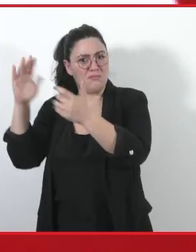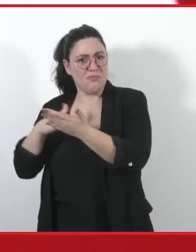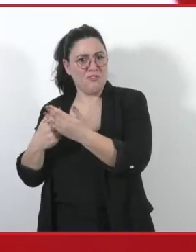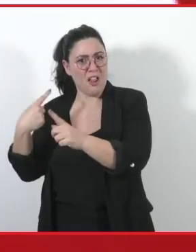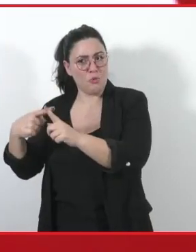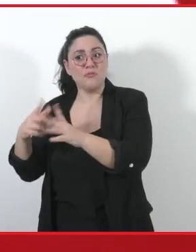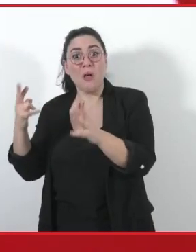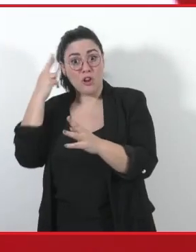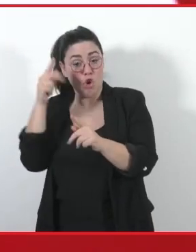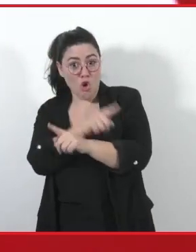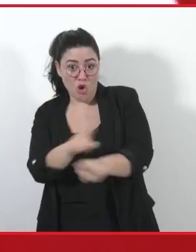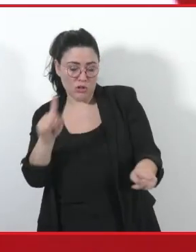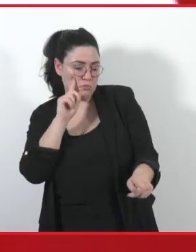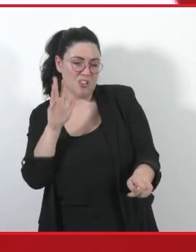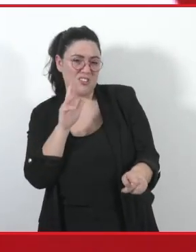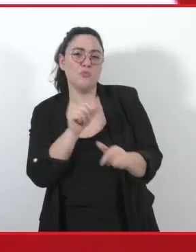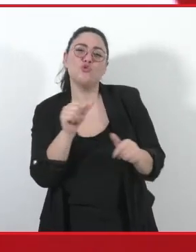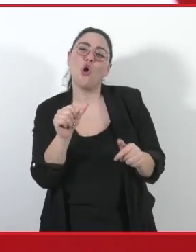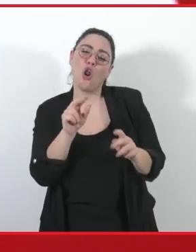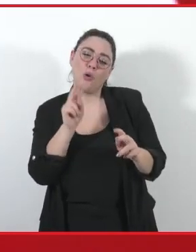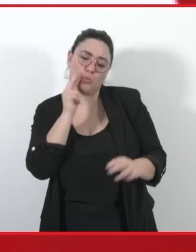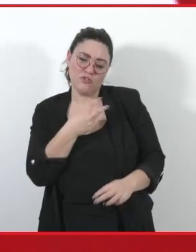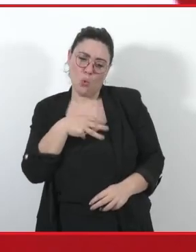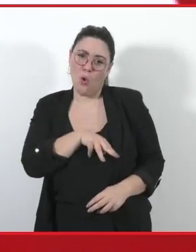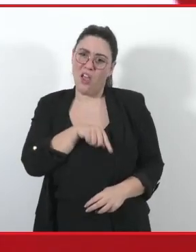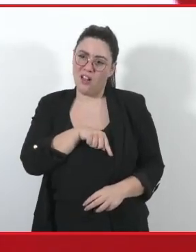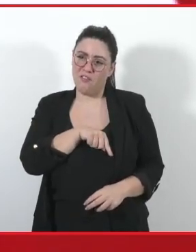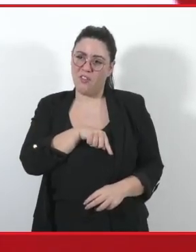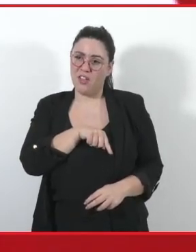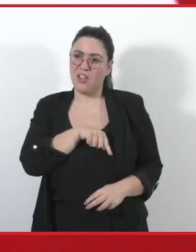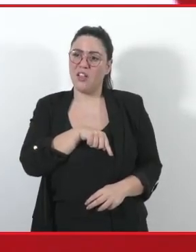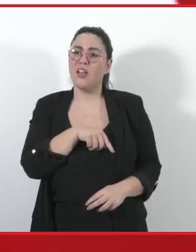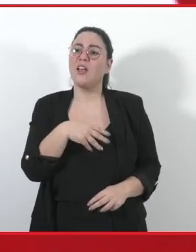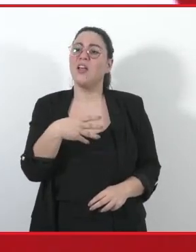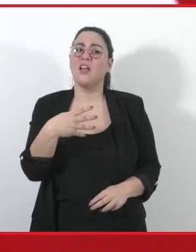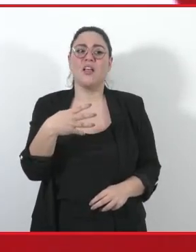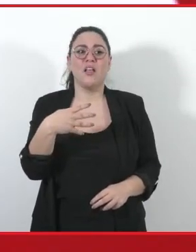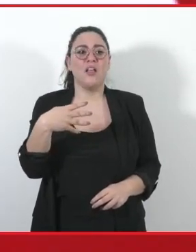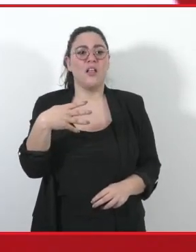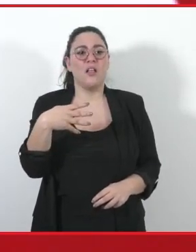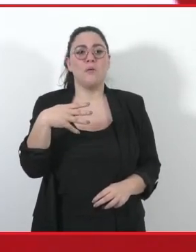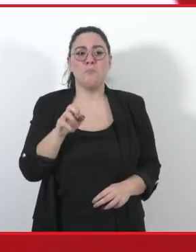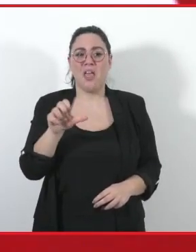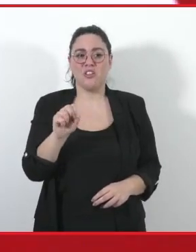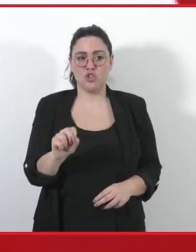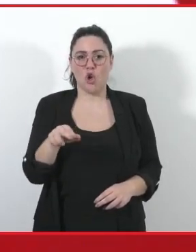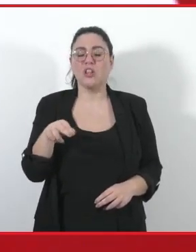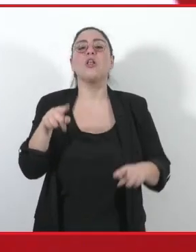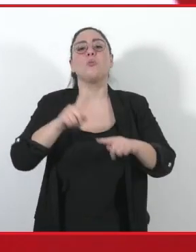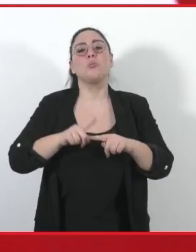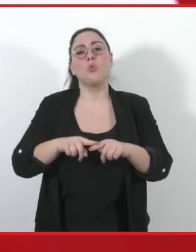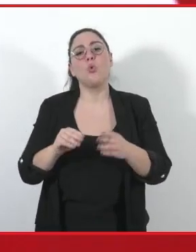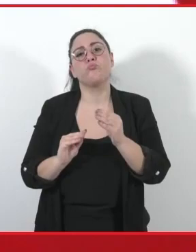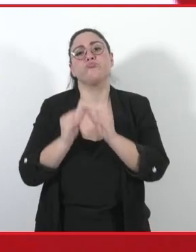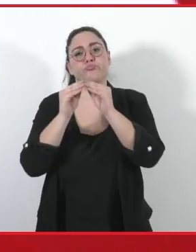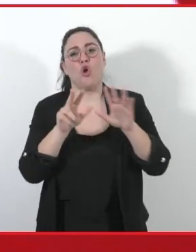solo, per esempio, sul versante del welfare, il mesop, ma anche la costruzione della 833, alla quale molti